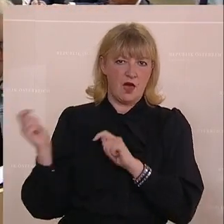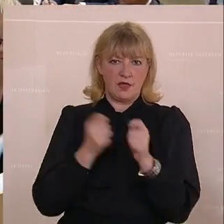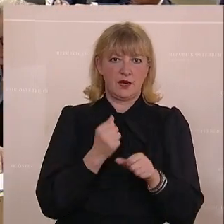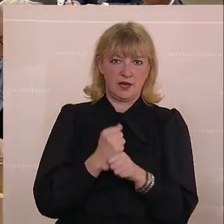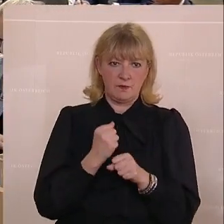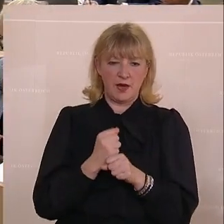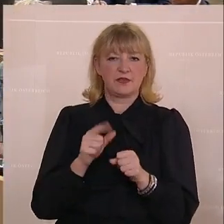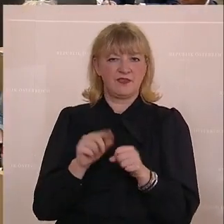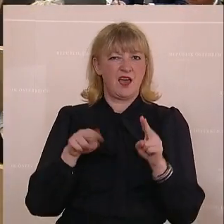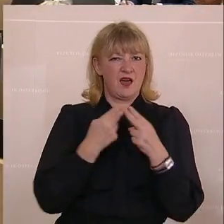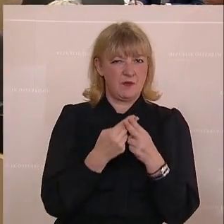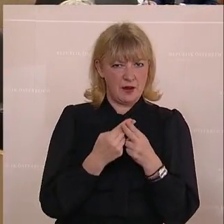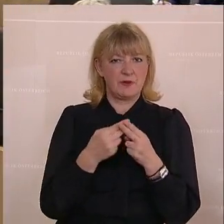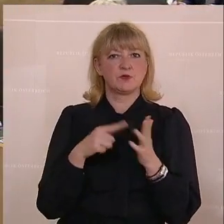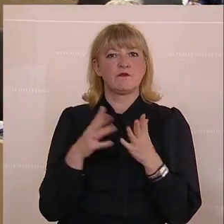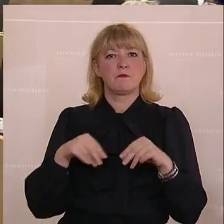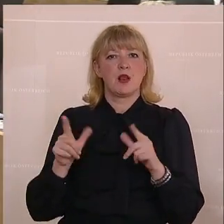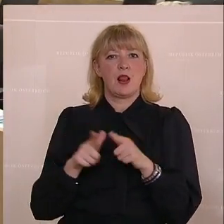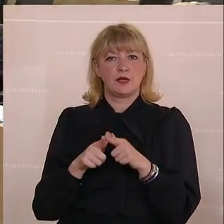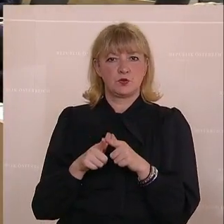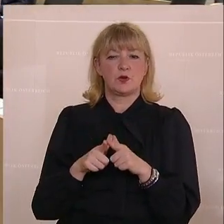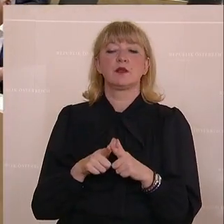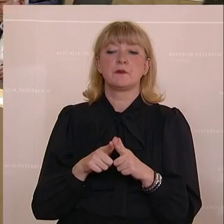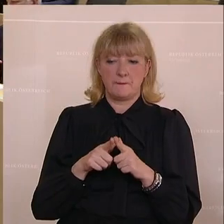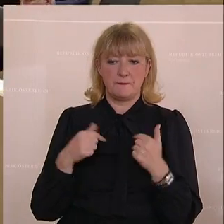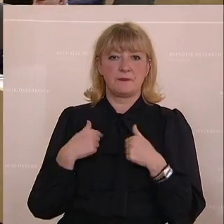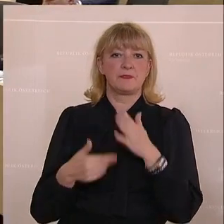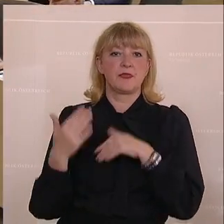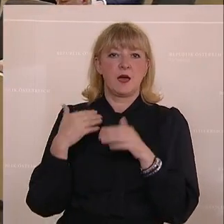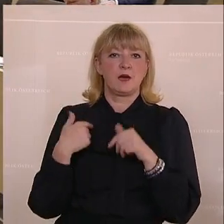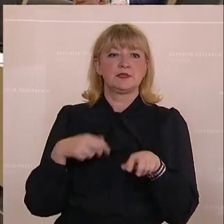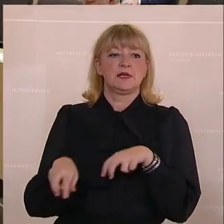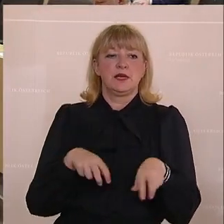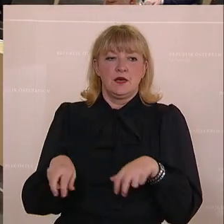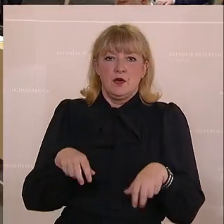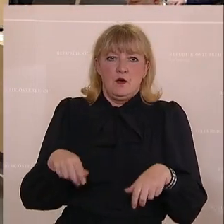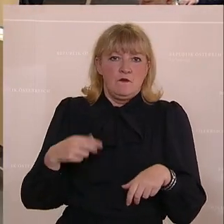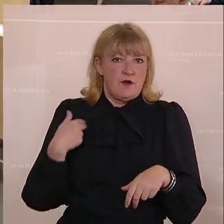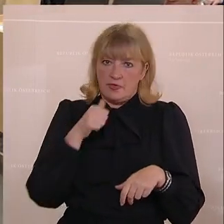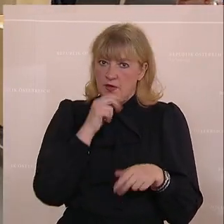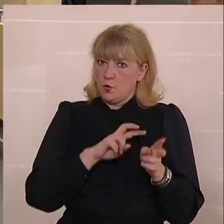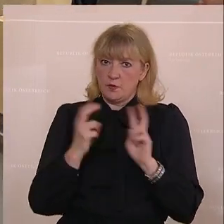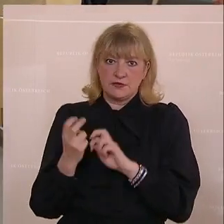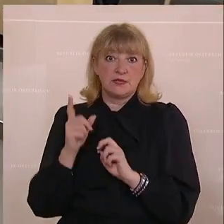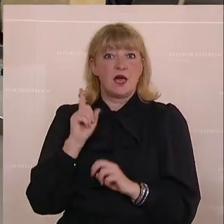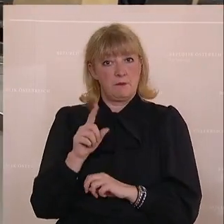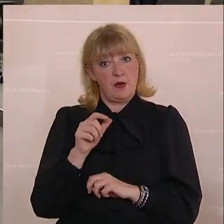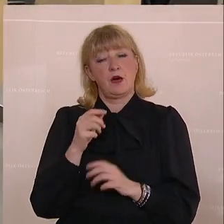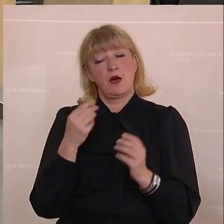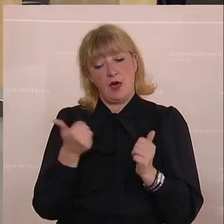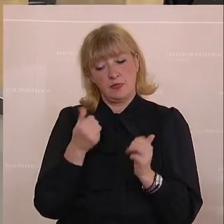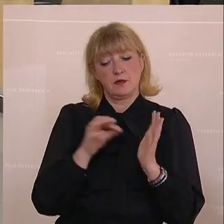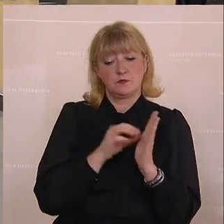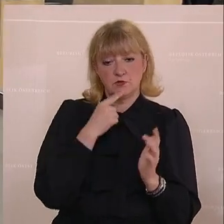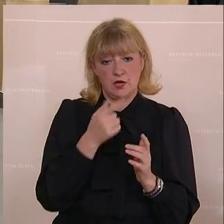auf Valorisierung der Familienleistungen. Wir haben es damals in der Regierung zwar nicht umgesetzt, aber eines muss man sagen, wir haben eine